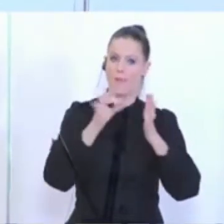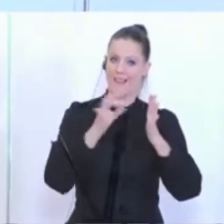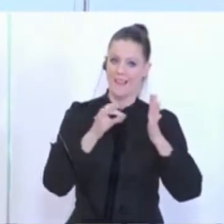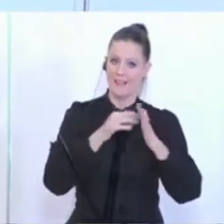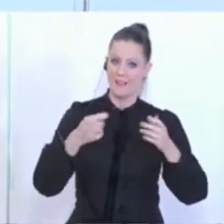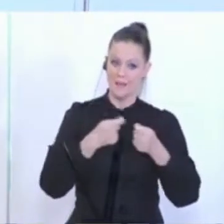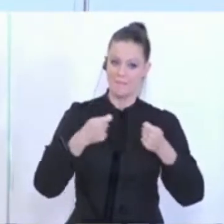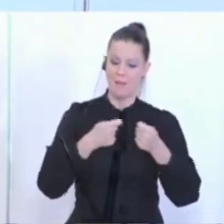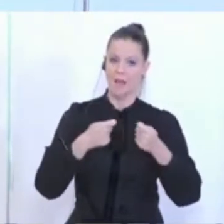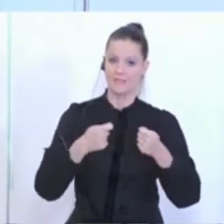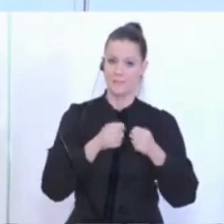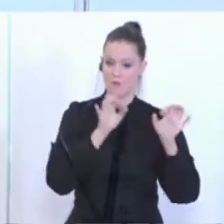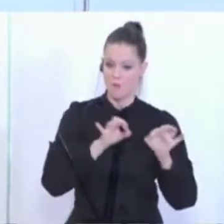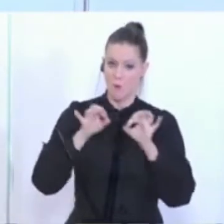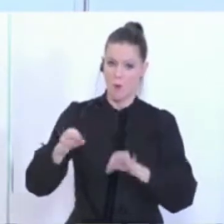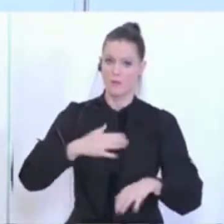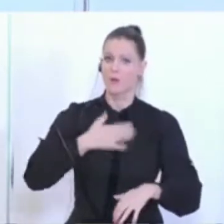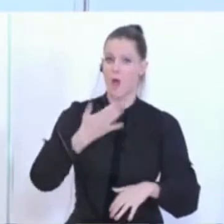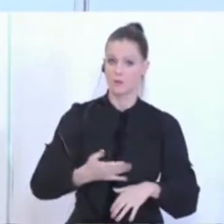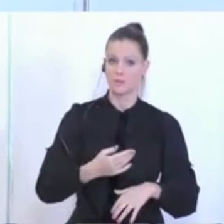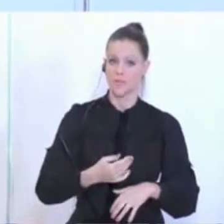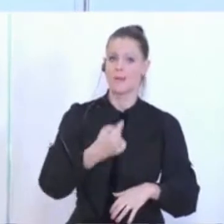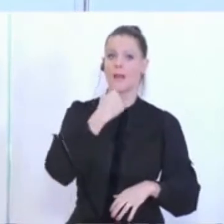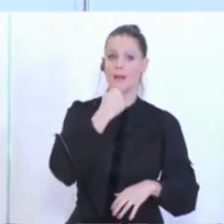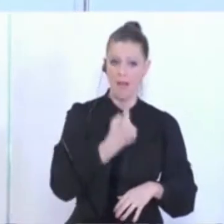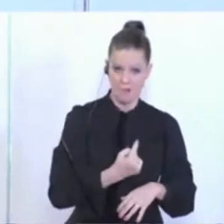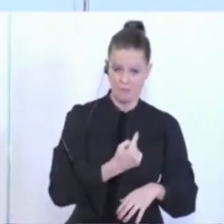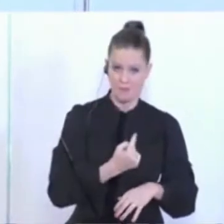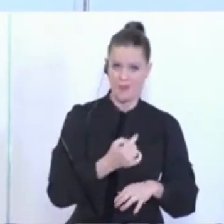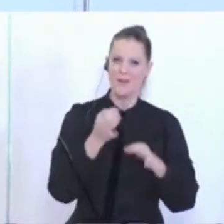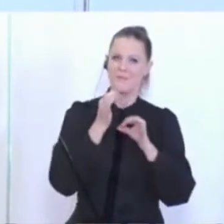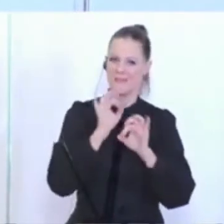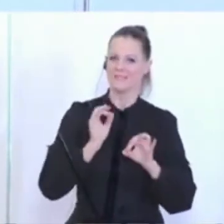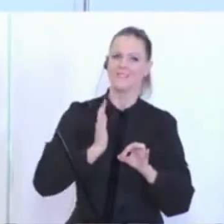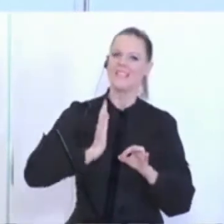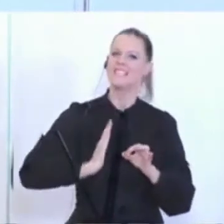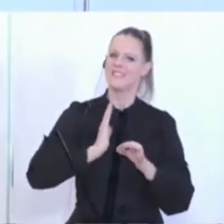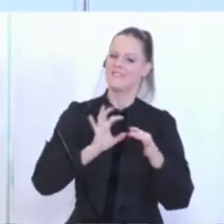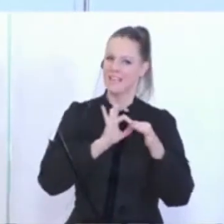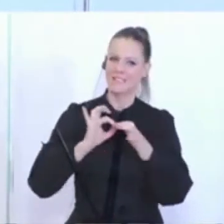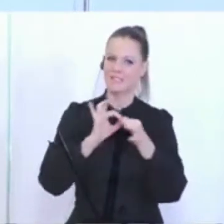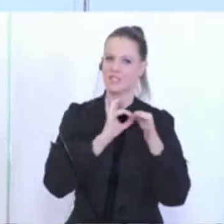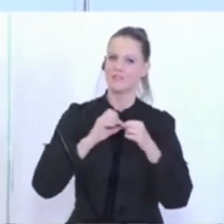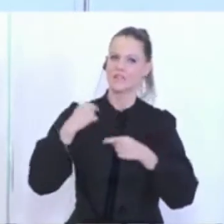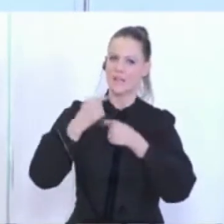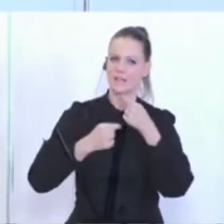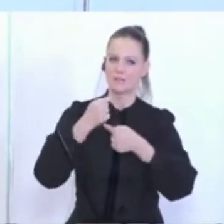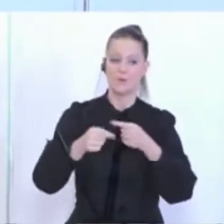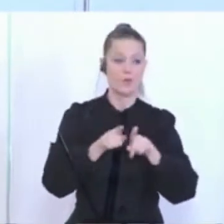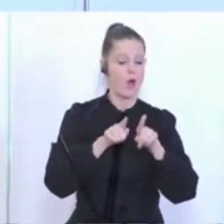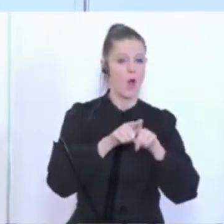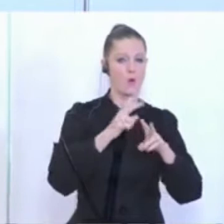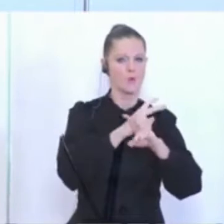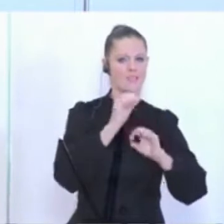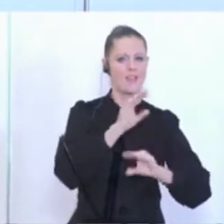Verordnungen in dem Fall Ausnahmen und dass dann geradezu im besten zivilgesellschaftlicher Tradition, auch in der Tradition des Vereinswesens in